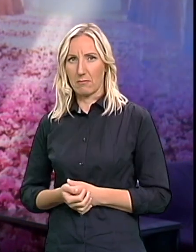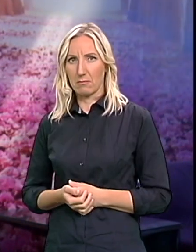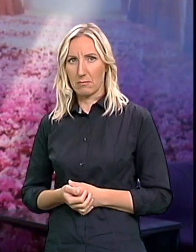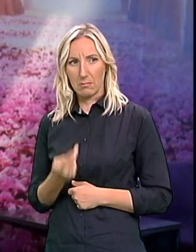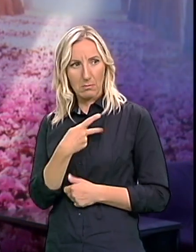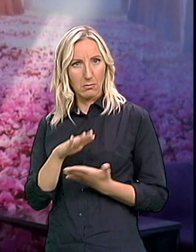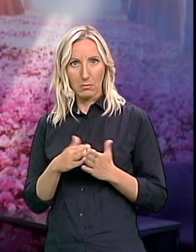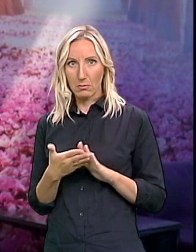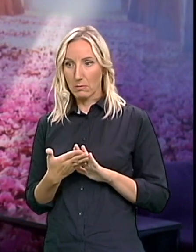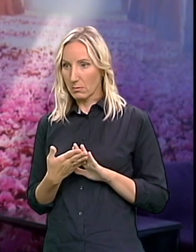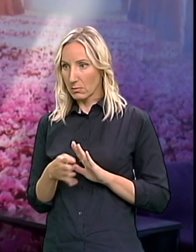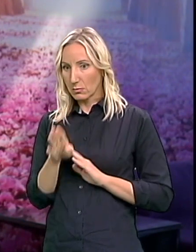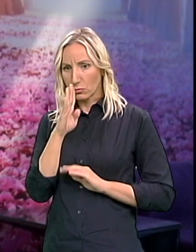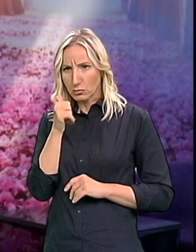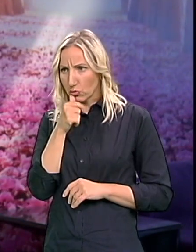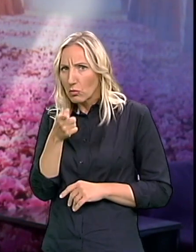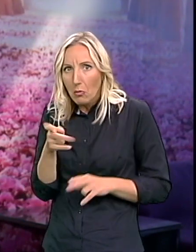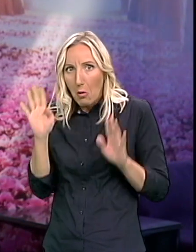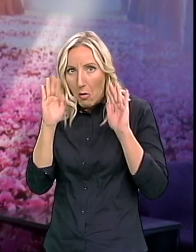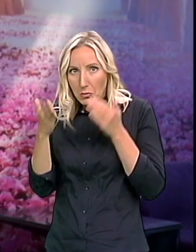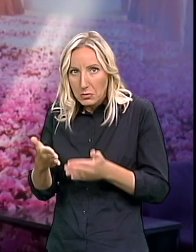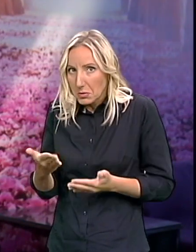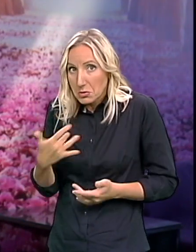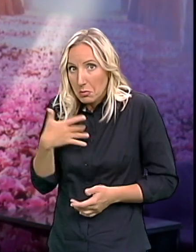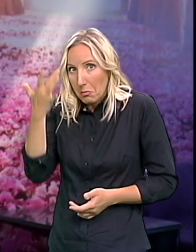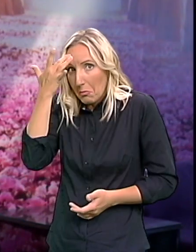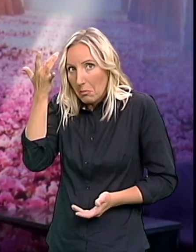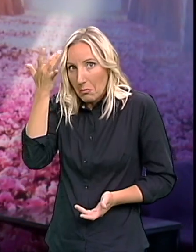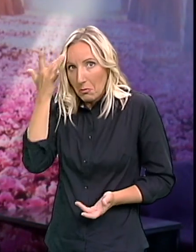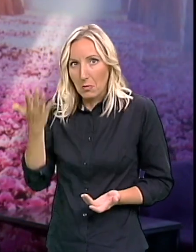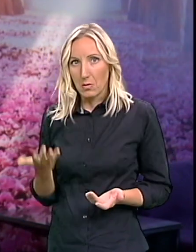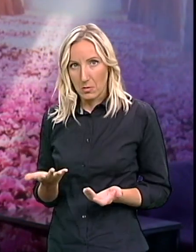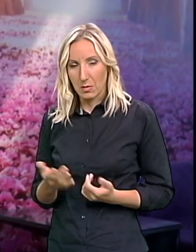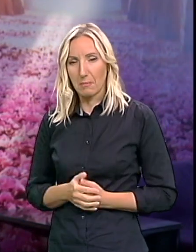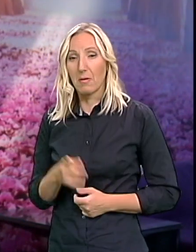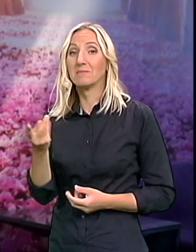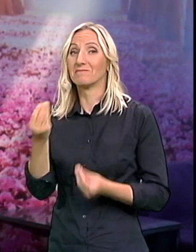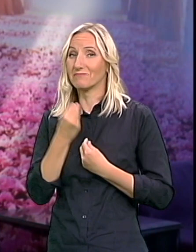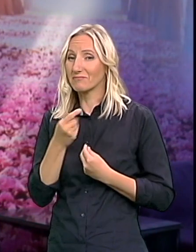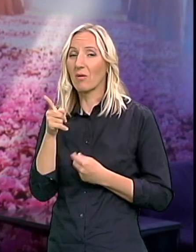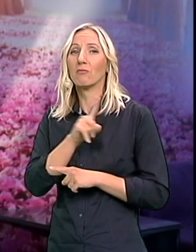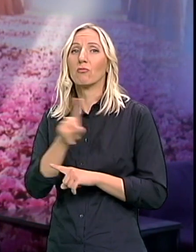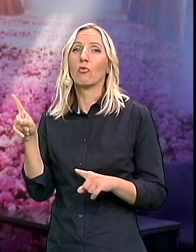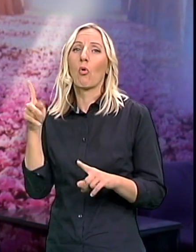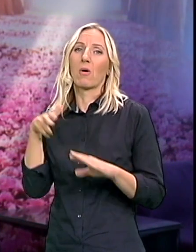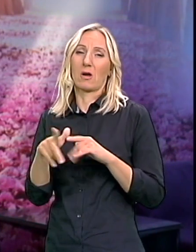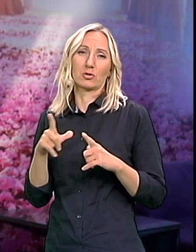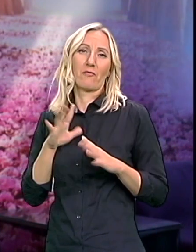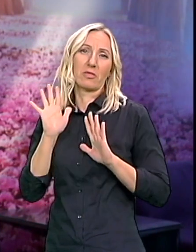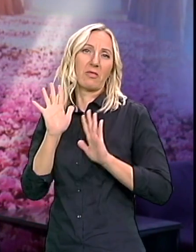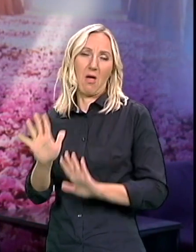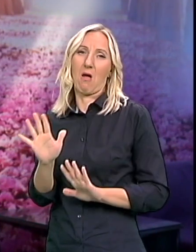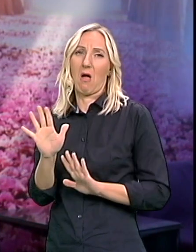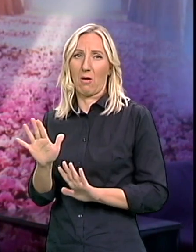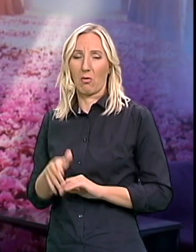Nismo imali pojma o čemu se radi Da će on biti takav do kraja života Da je on mnogo